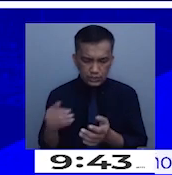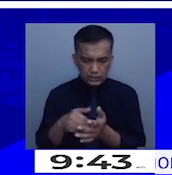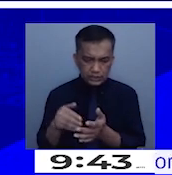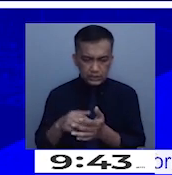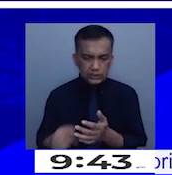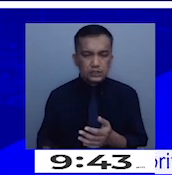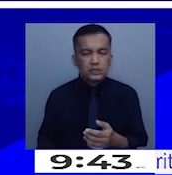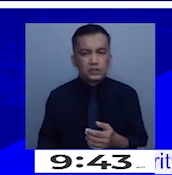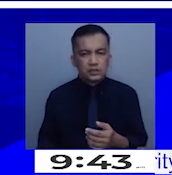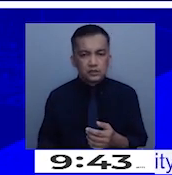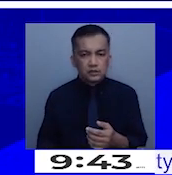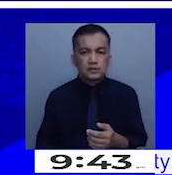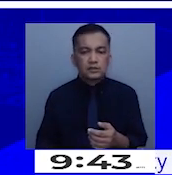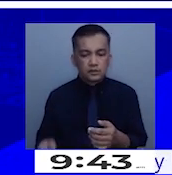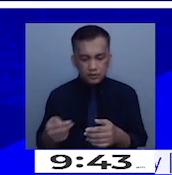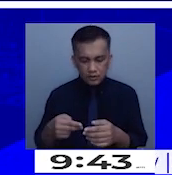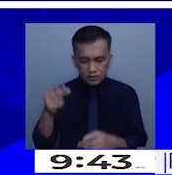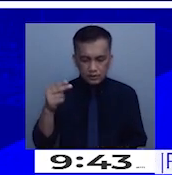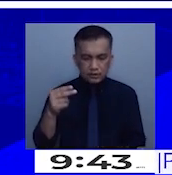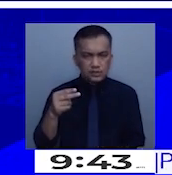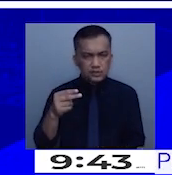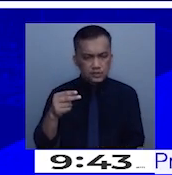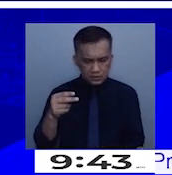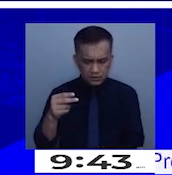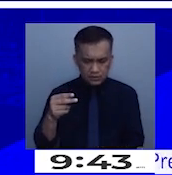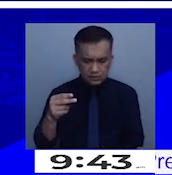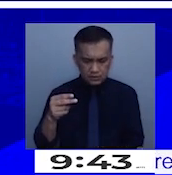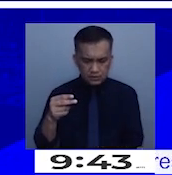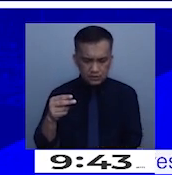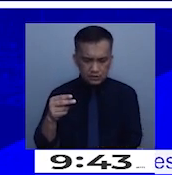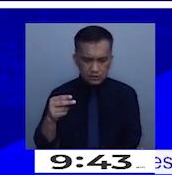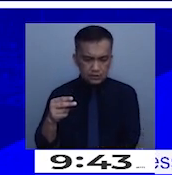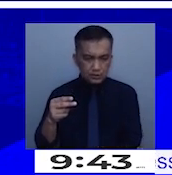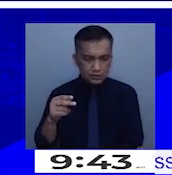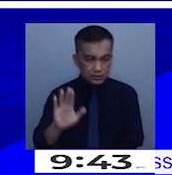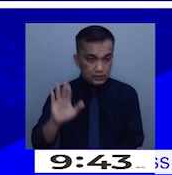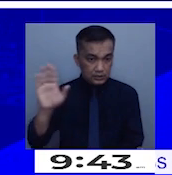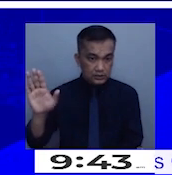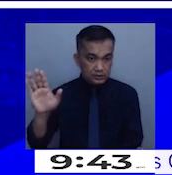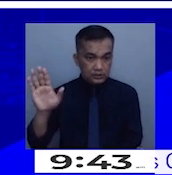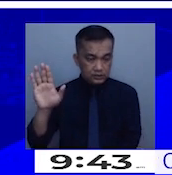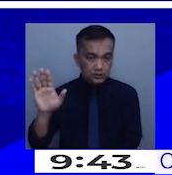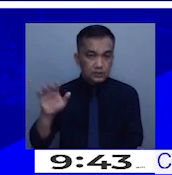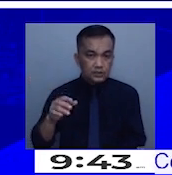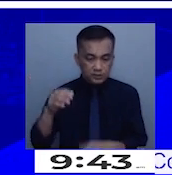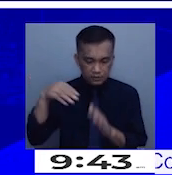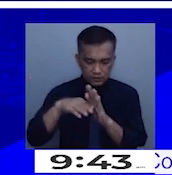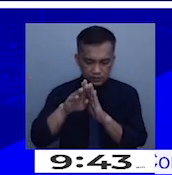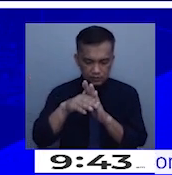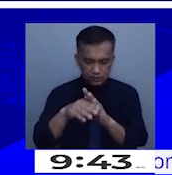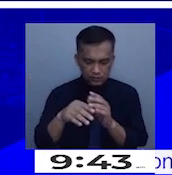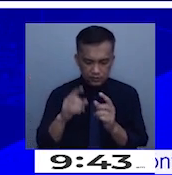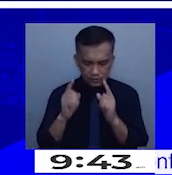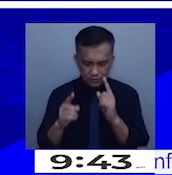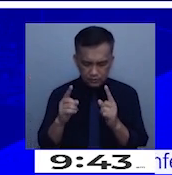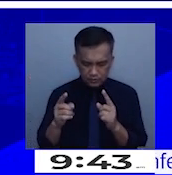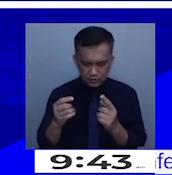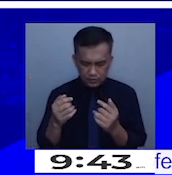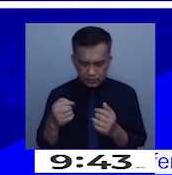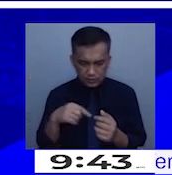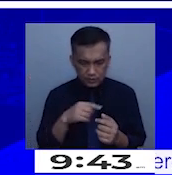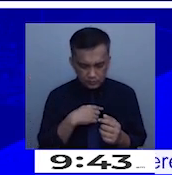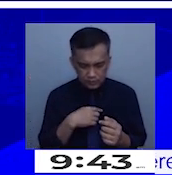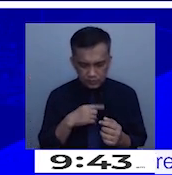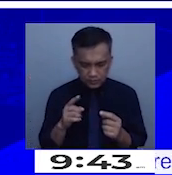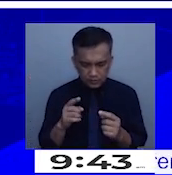mataas yung kanilang inflation rate. at kinausap namin din yung ating mga